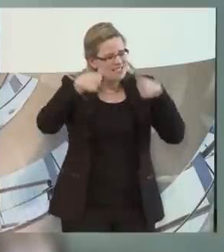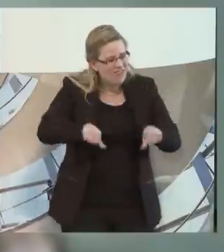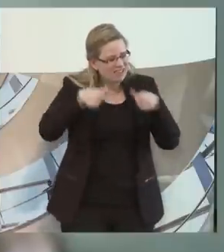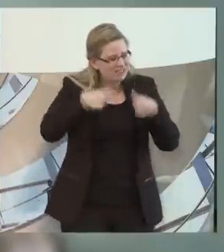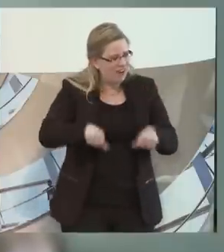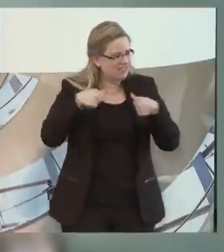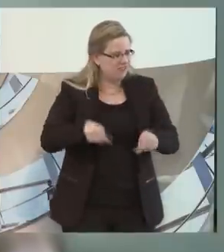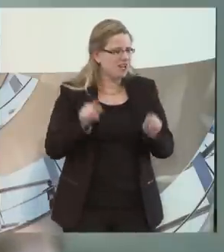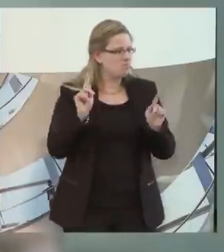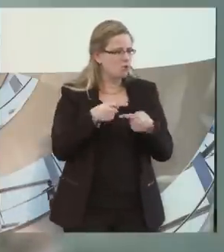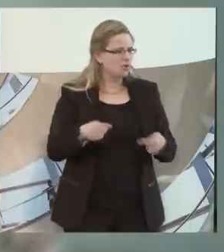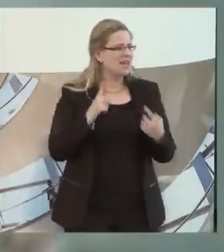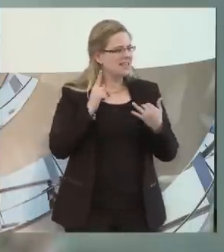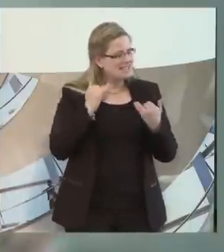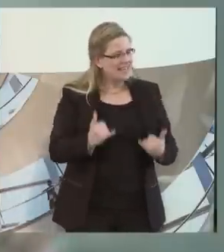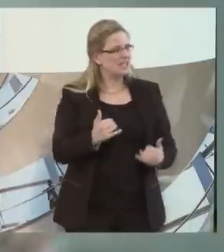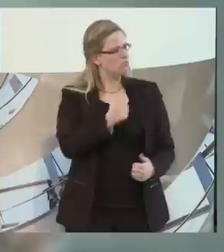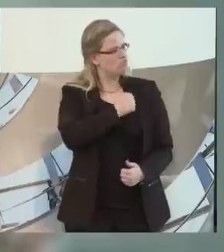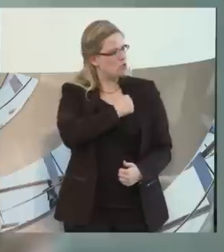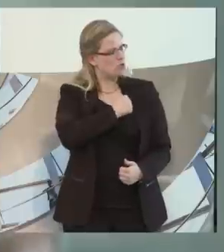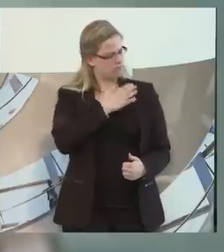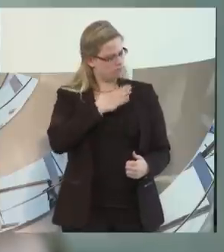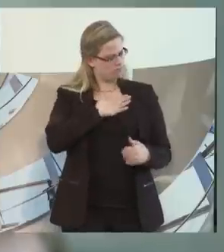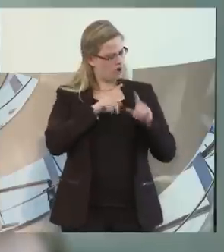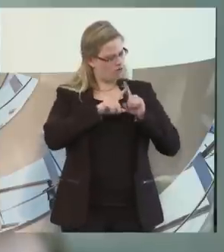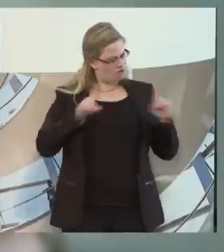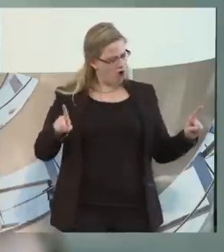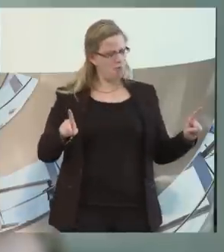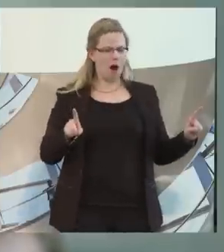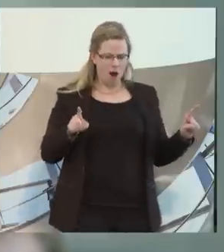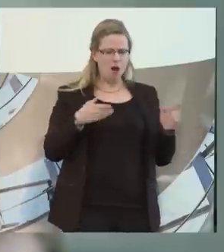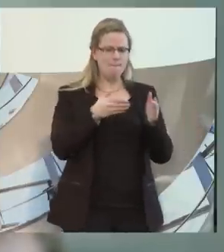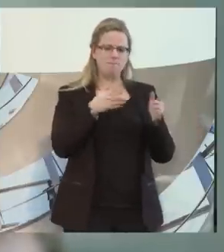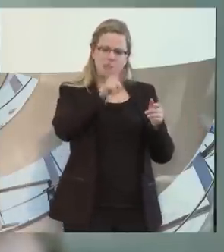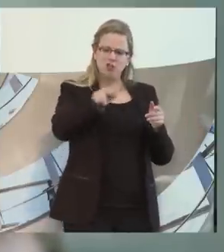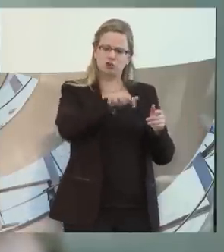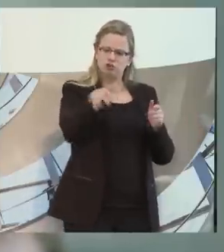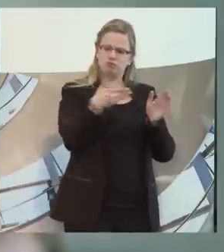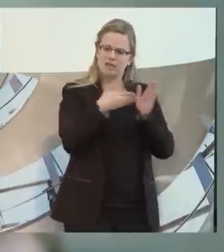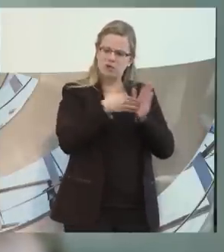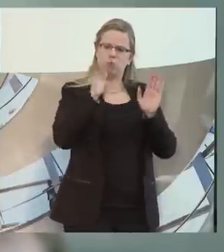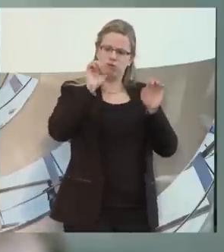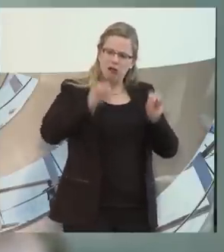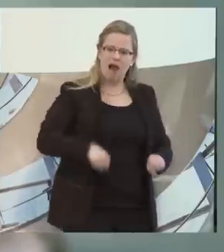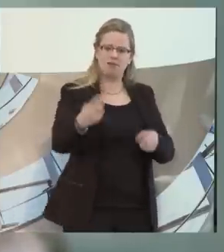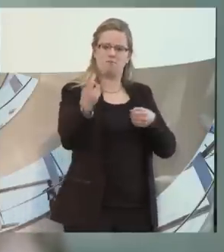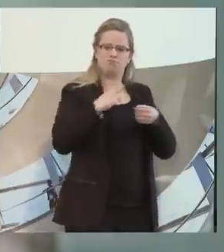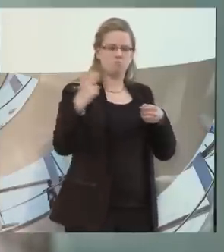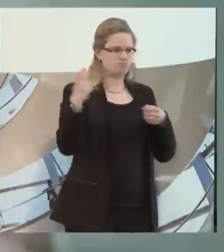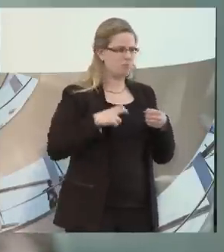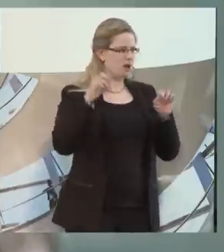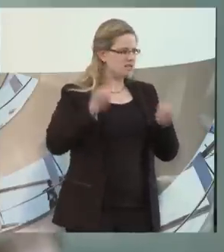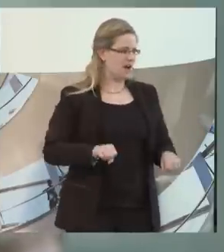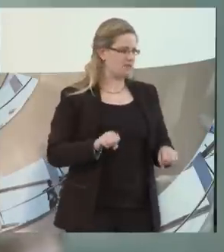jetzt den Mut auch mal fassen, Behinderte bei uns in die Unternehmen reinzubringen, denn das sind Größen, die sind überschaubar